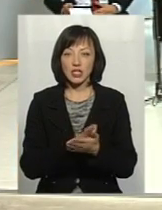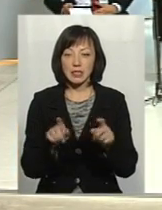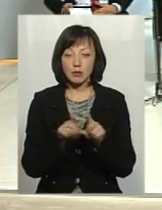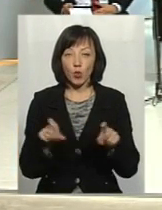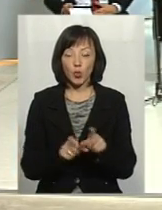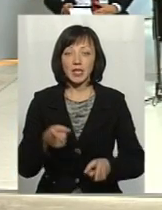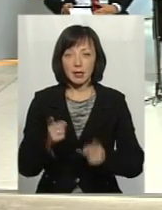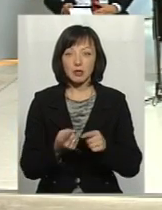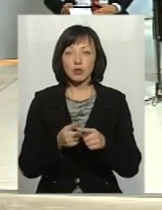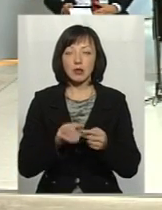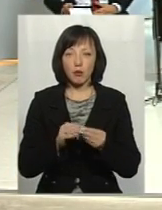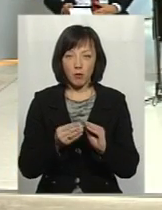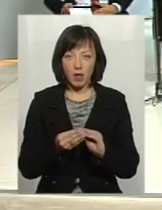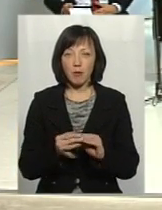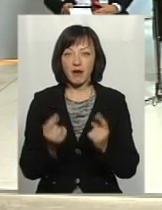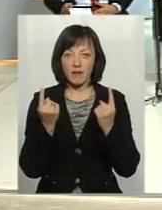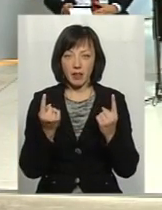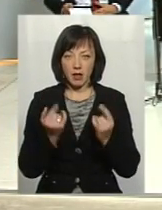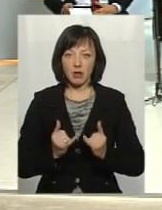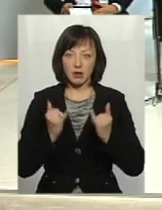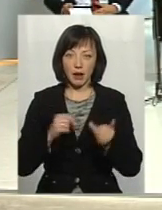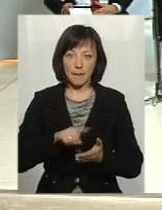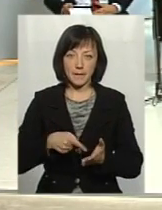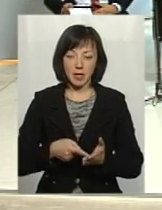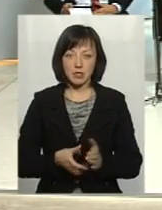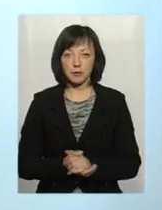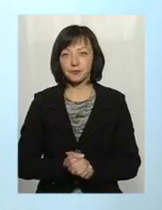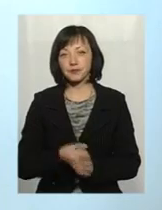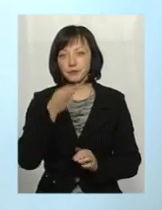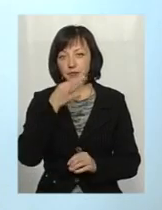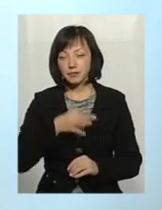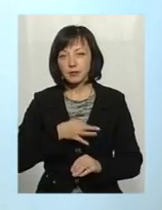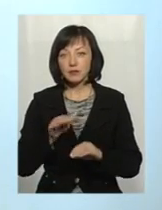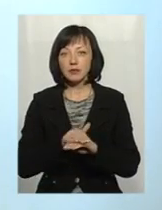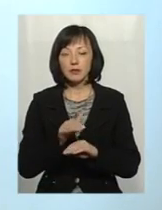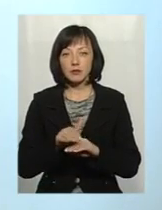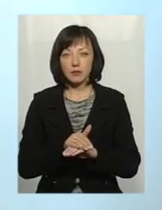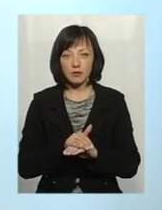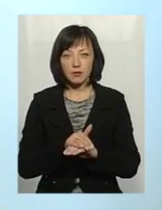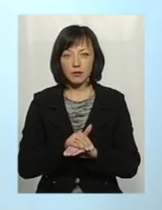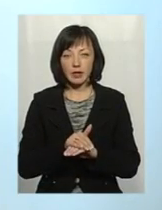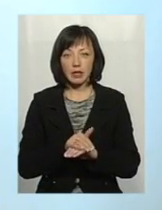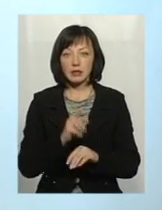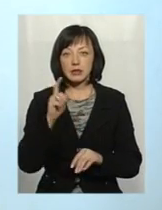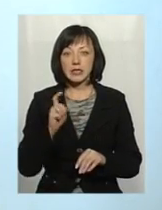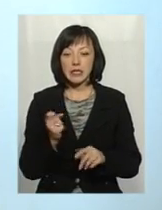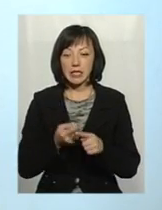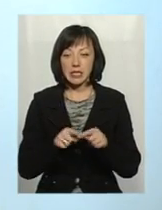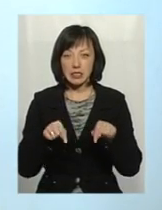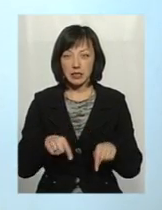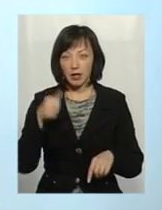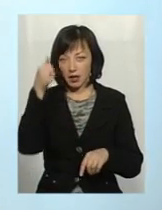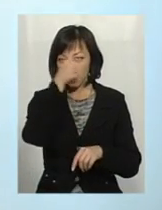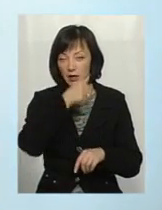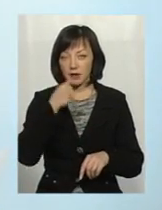Тому що дійсно це проблема і проблема велика для міста. Скажіть, будь ласка, за цей рік, за 9